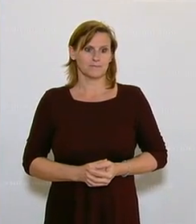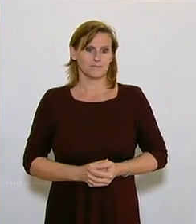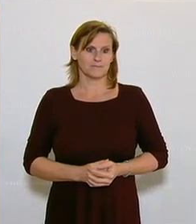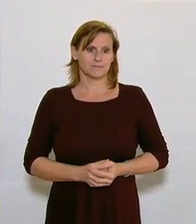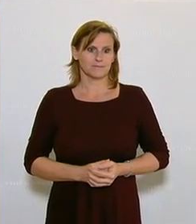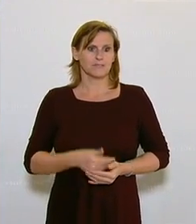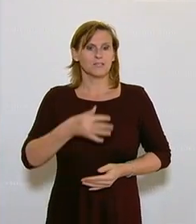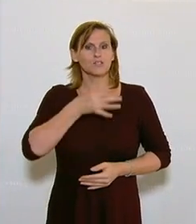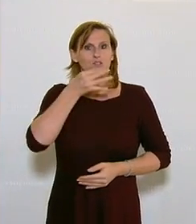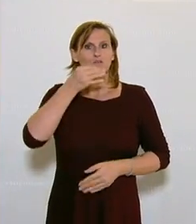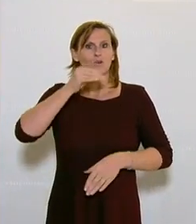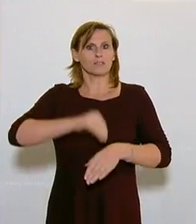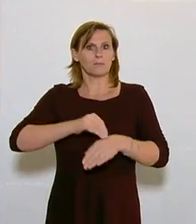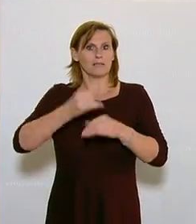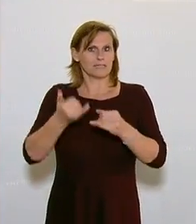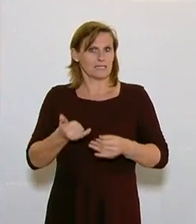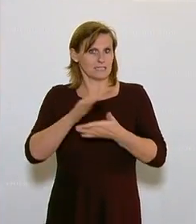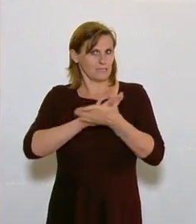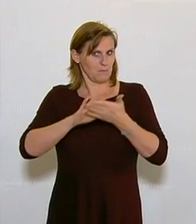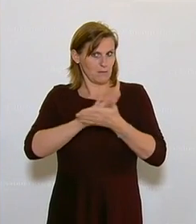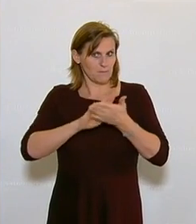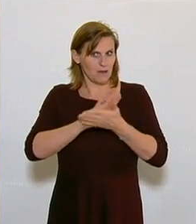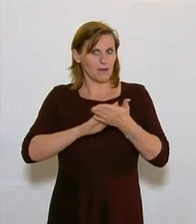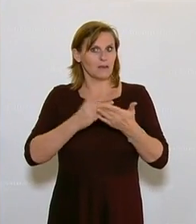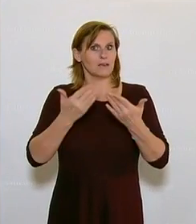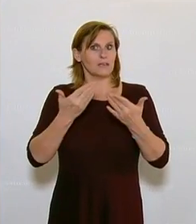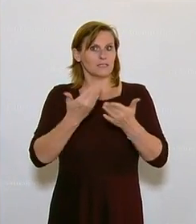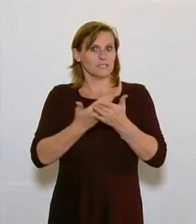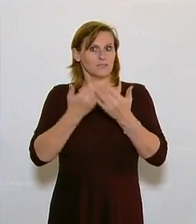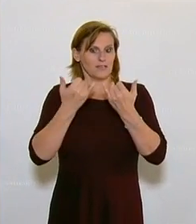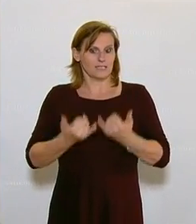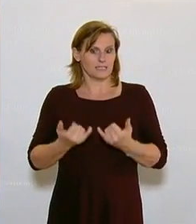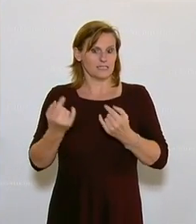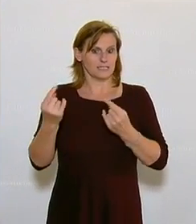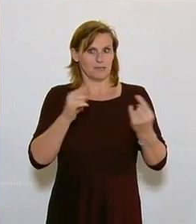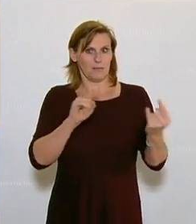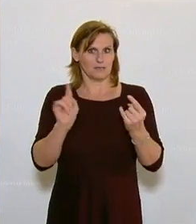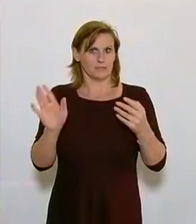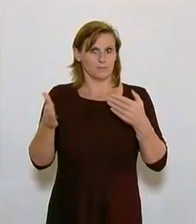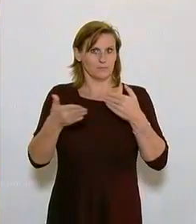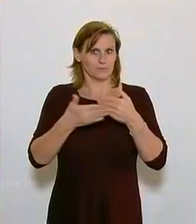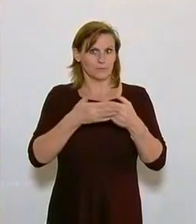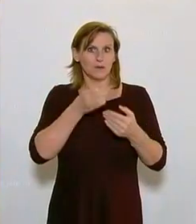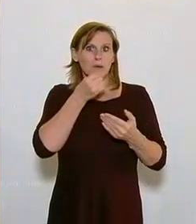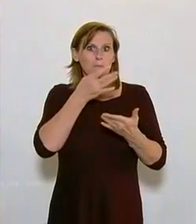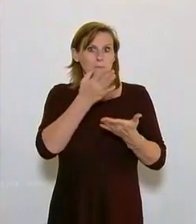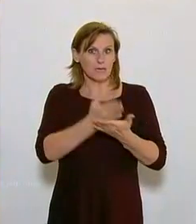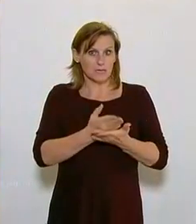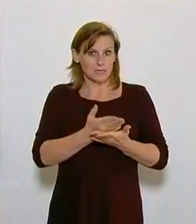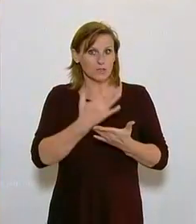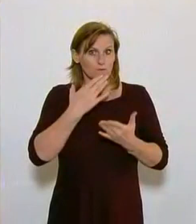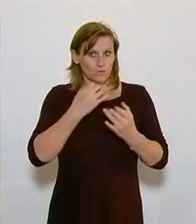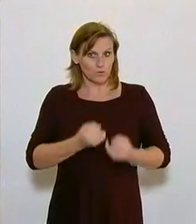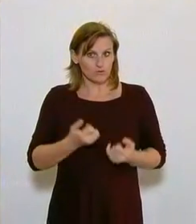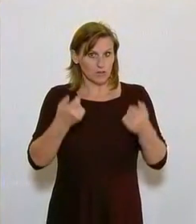Zu Wort ist nun niemand mehr gemeldet und damit ist diese Debatte geschlossen. Ist seitens der Berichterstattung ein Schlusswort